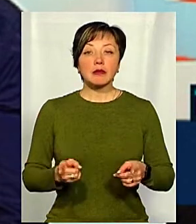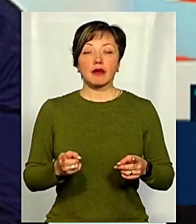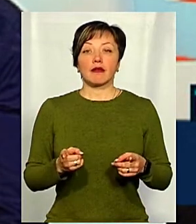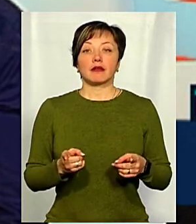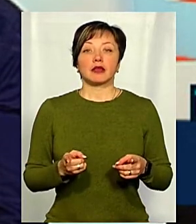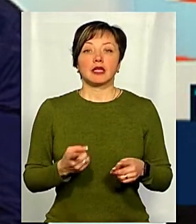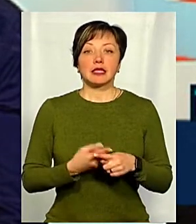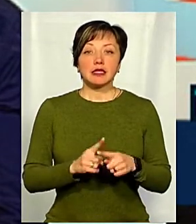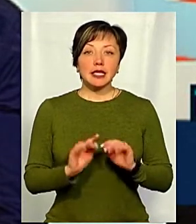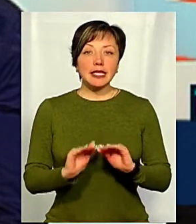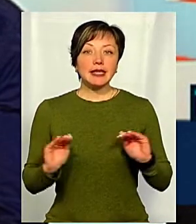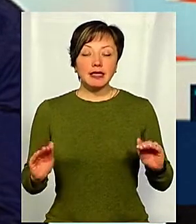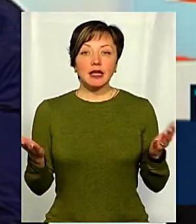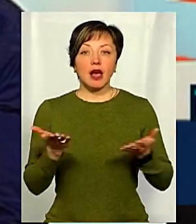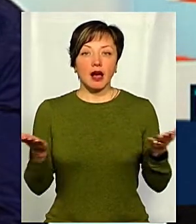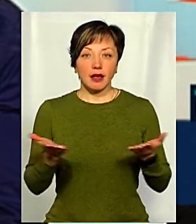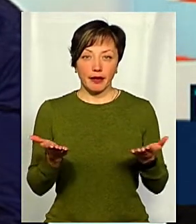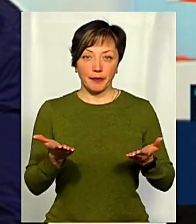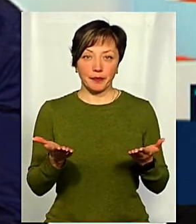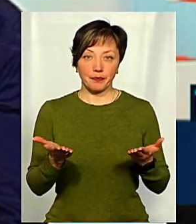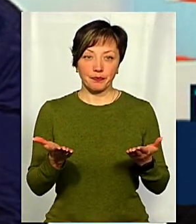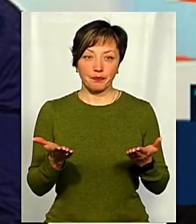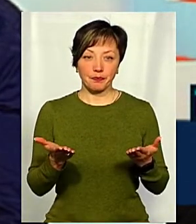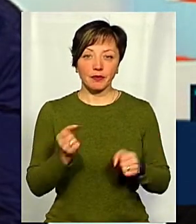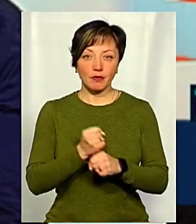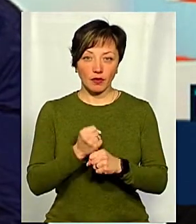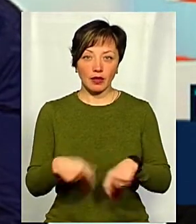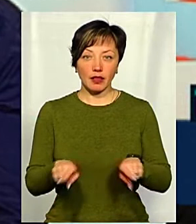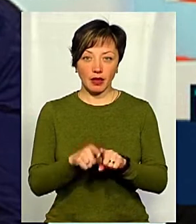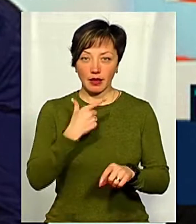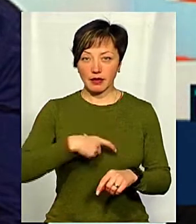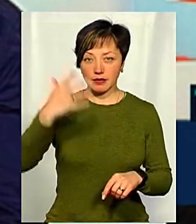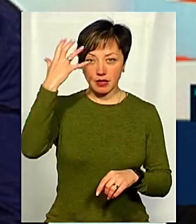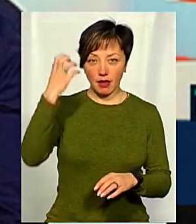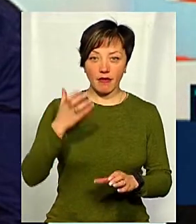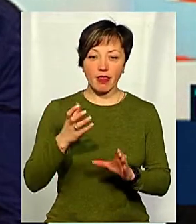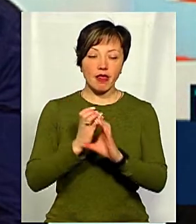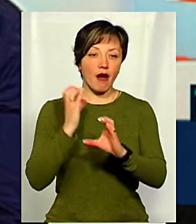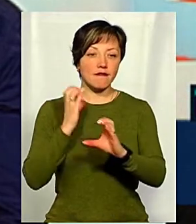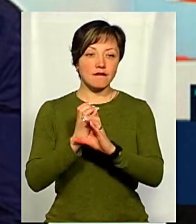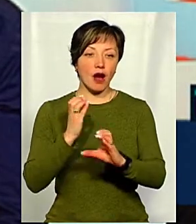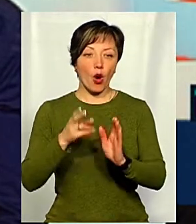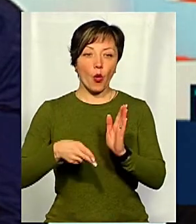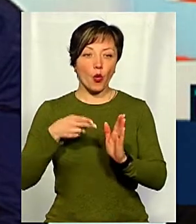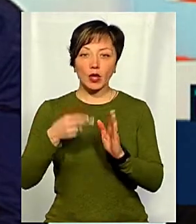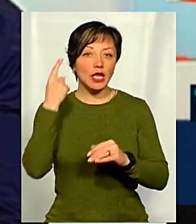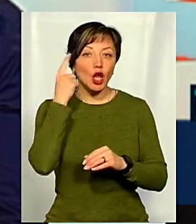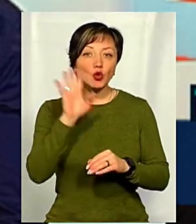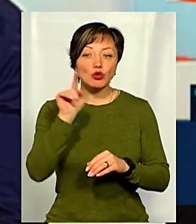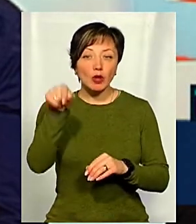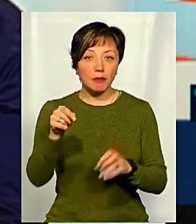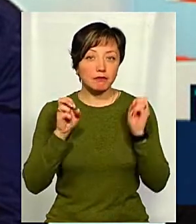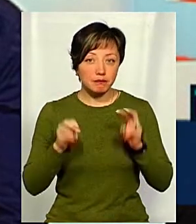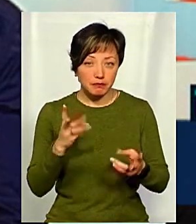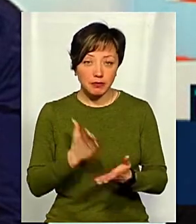Насправді, ці діти, які вдаються до таких селфі на вагонах, не думаючи про ту небезпеку, яка на них